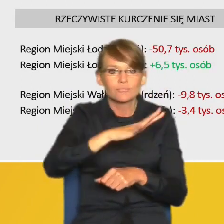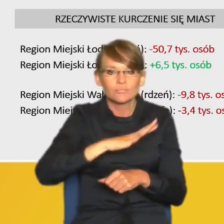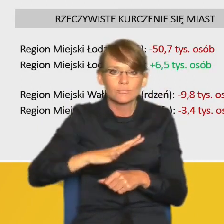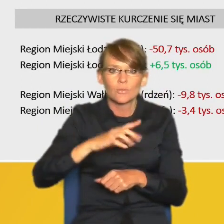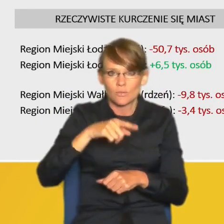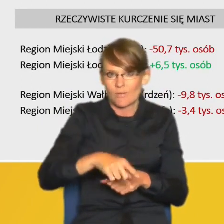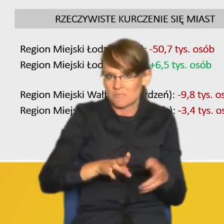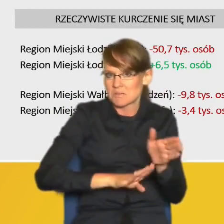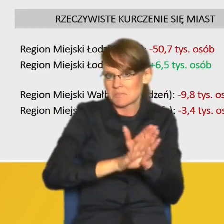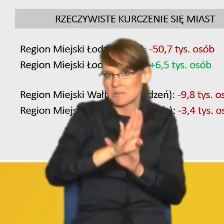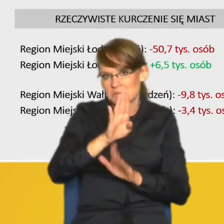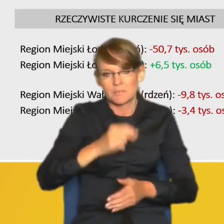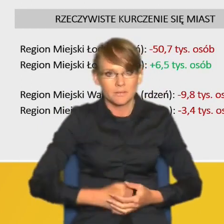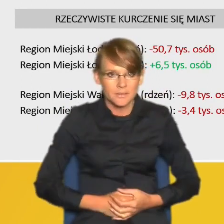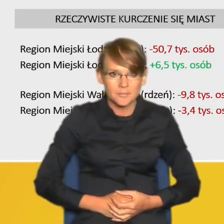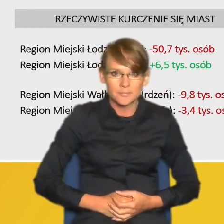rosnącym.